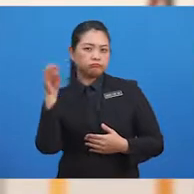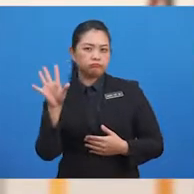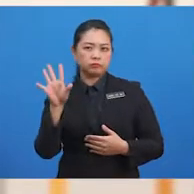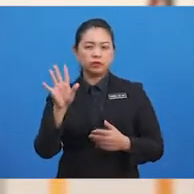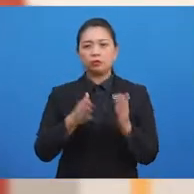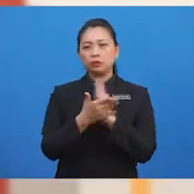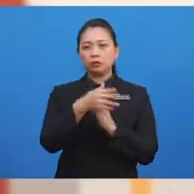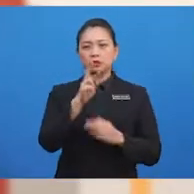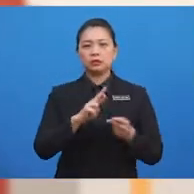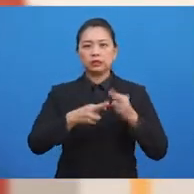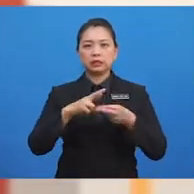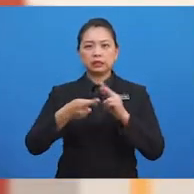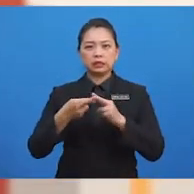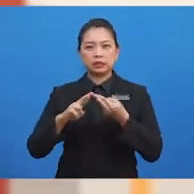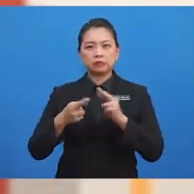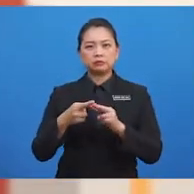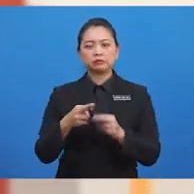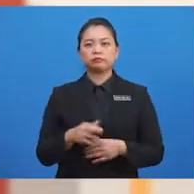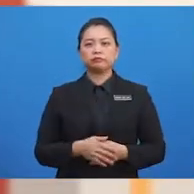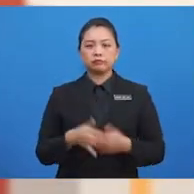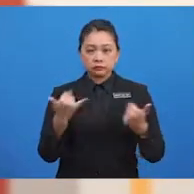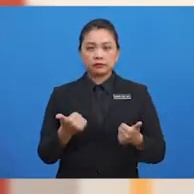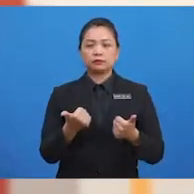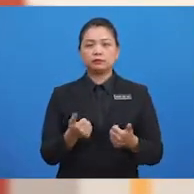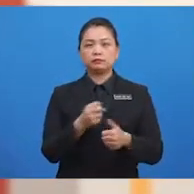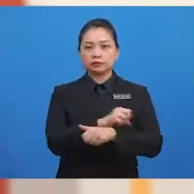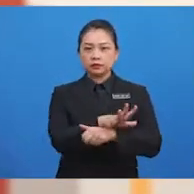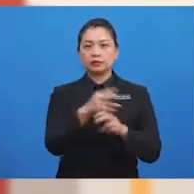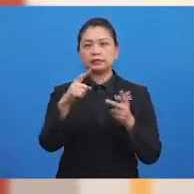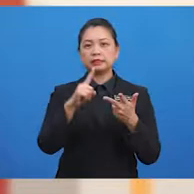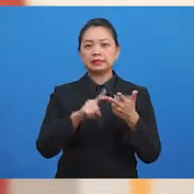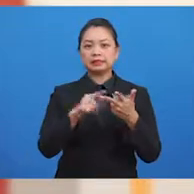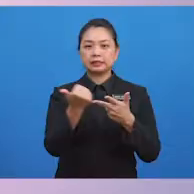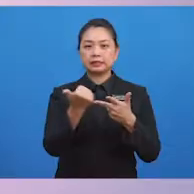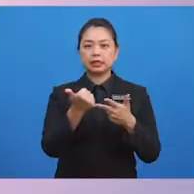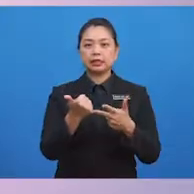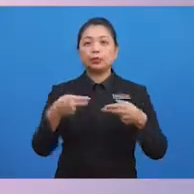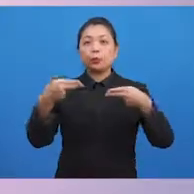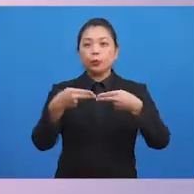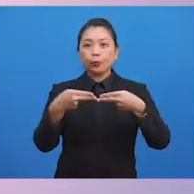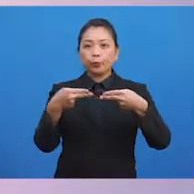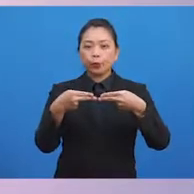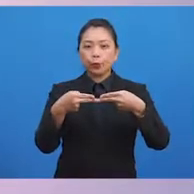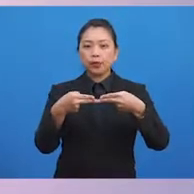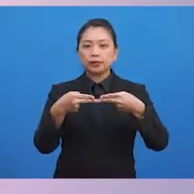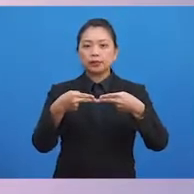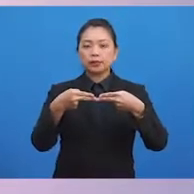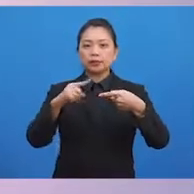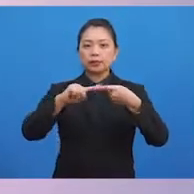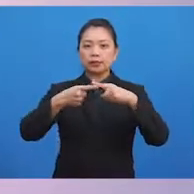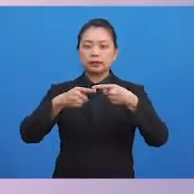-rakan. Kesan yang ketiga, Kesan hubungan persahabatan